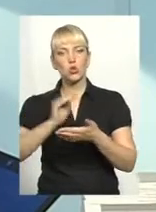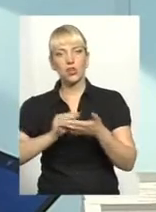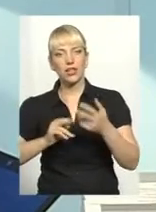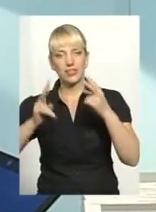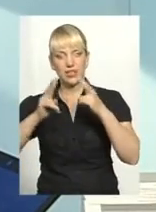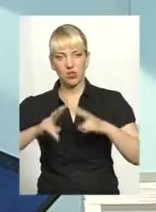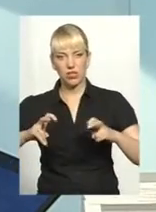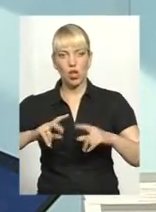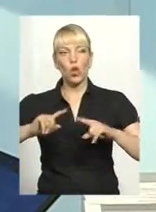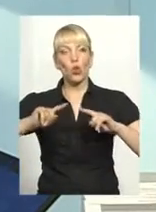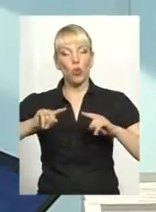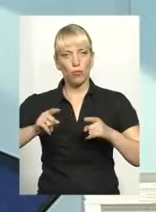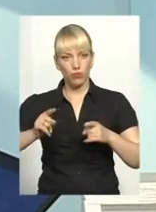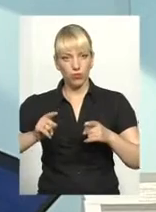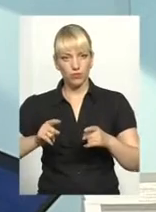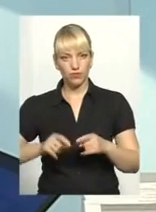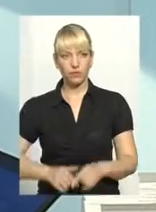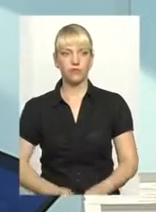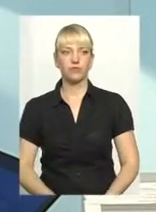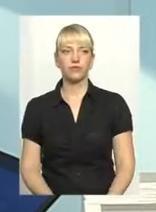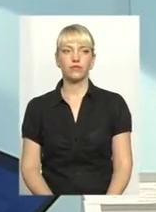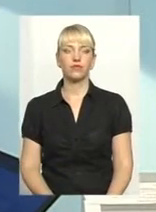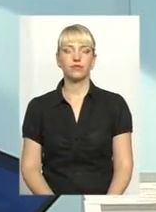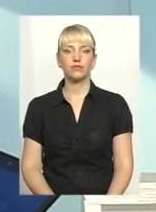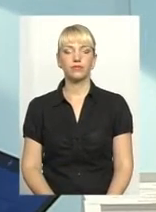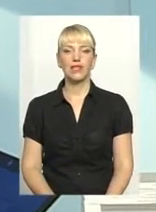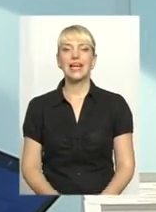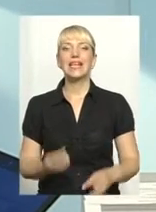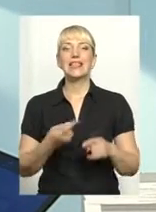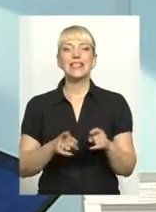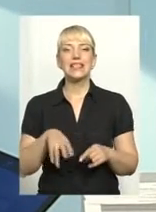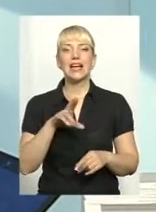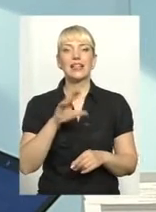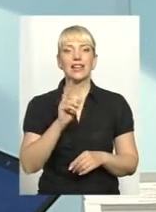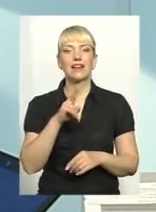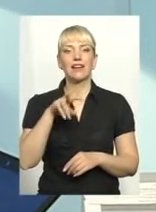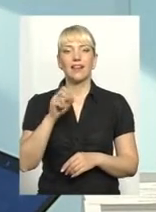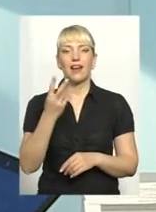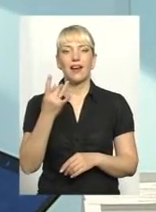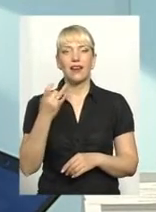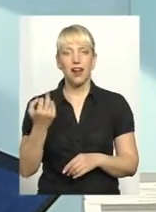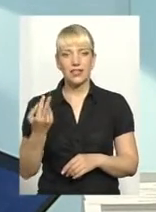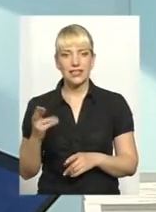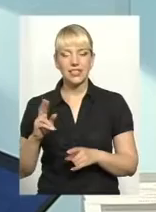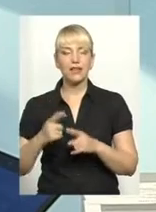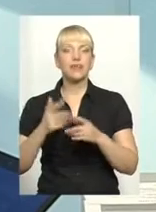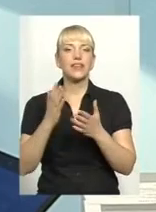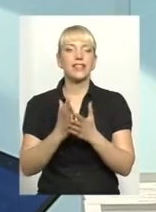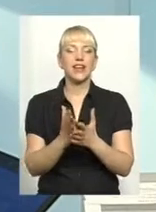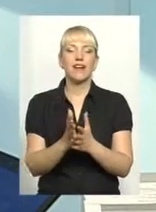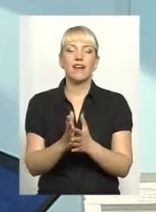Тому ця декларація є дуже і дуже всебічною.